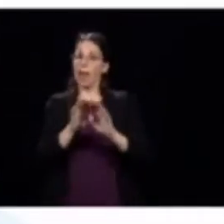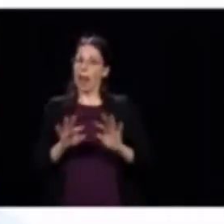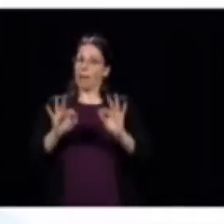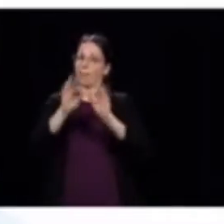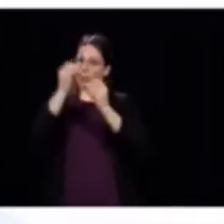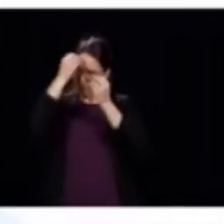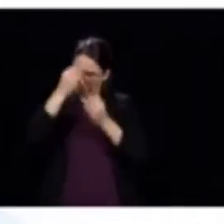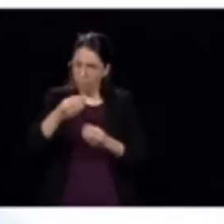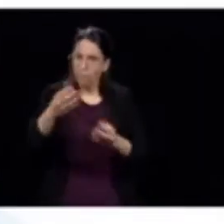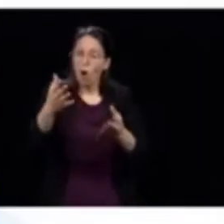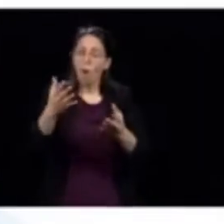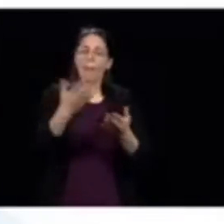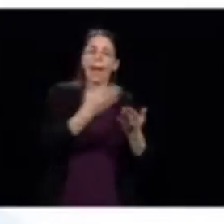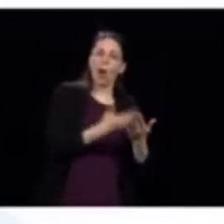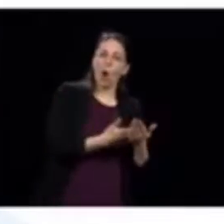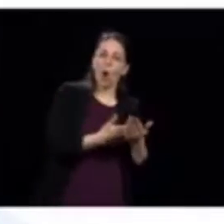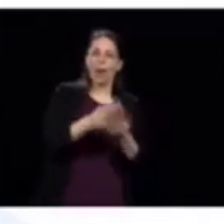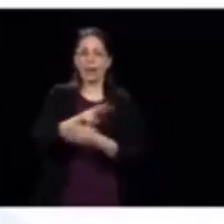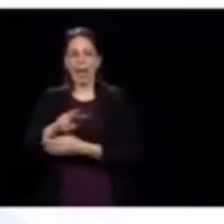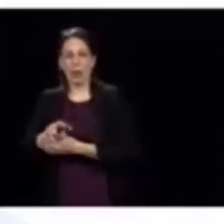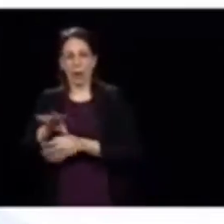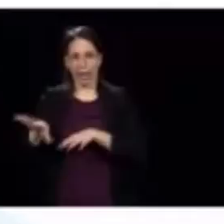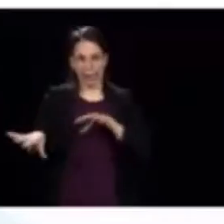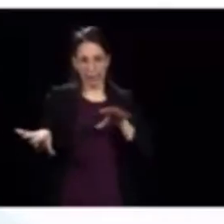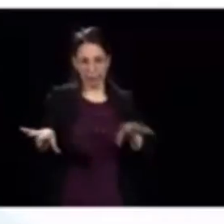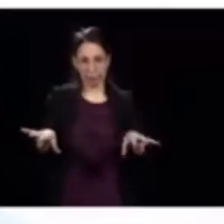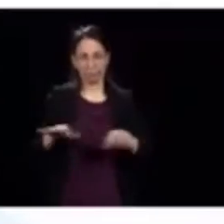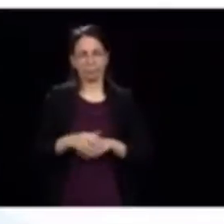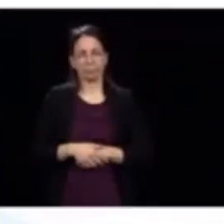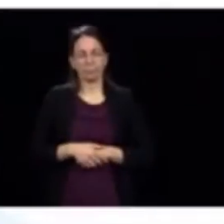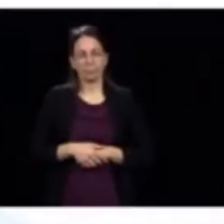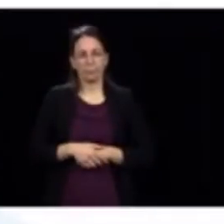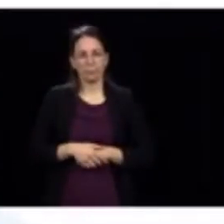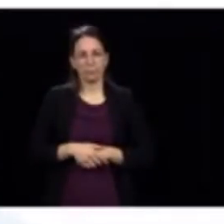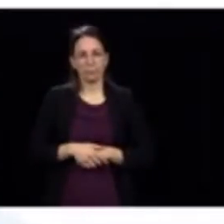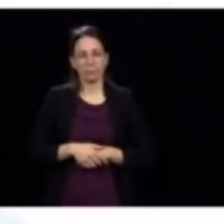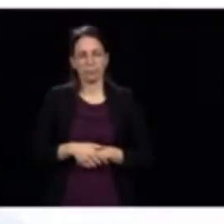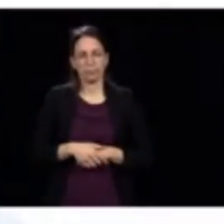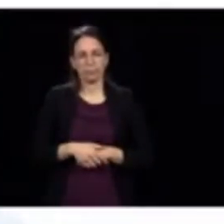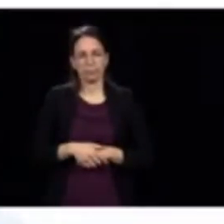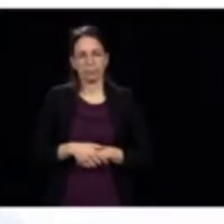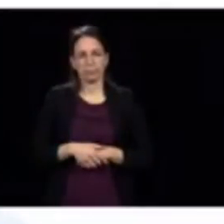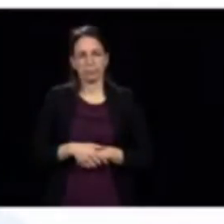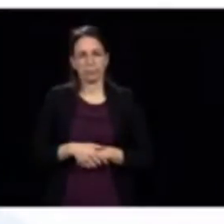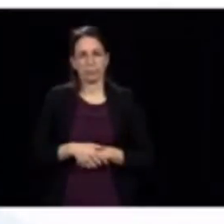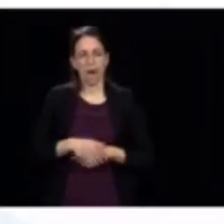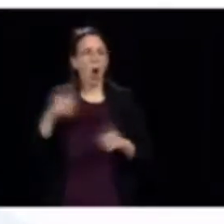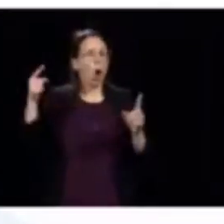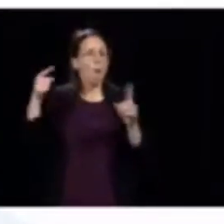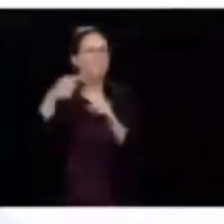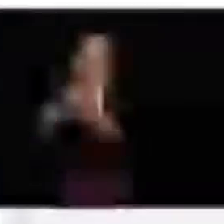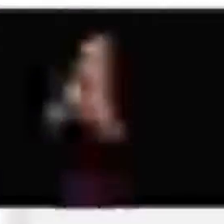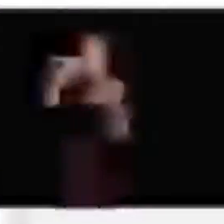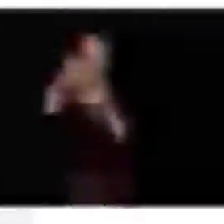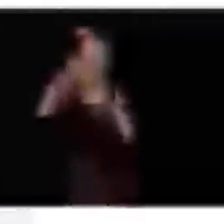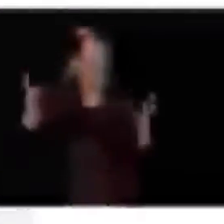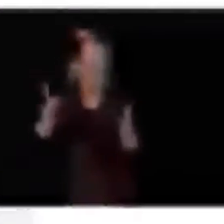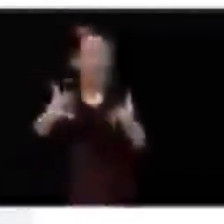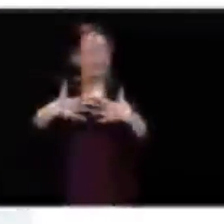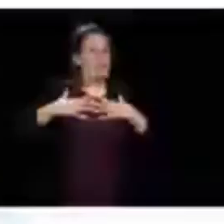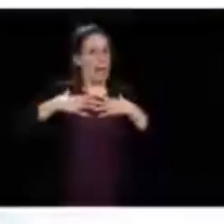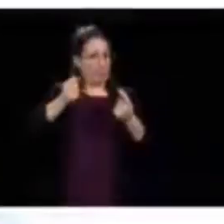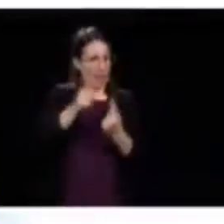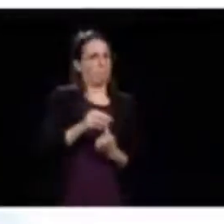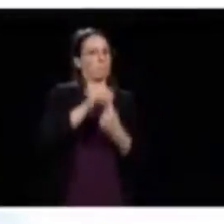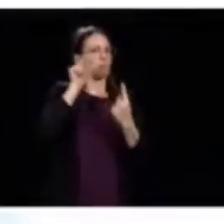les écoles et les garderies. Puis je vous parle seulement du côté santé. Donc, je ne parle pas du côté